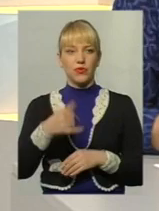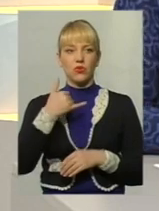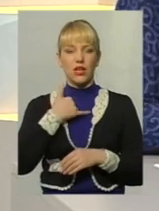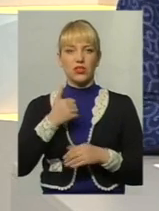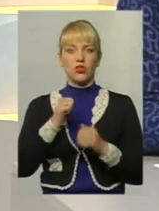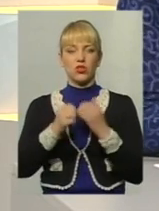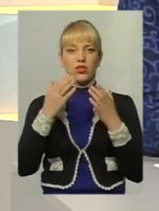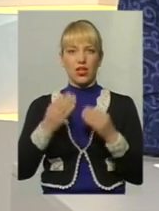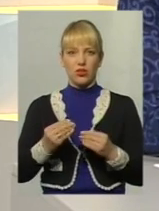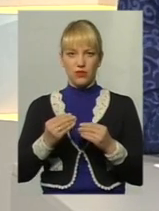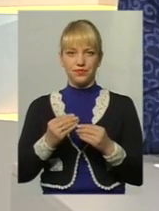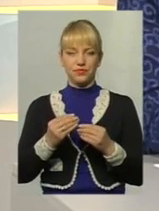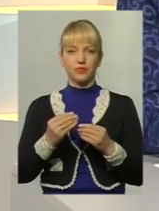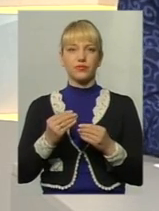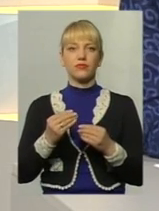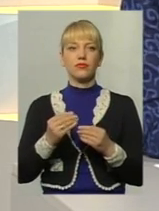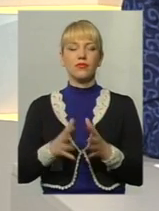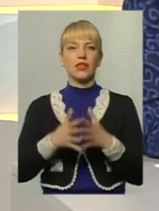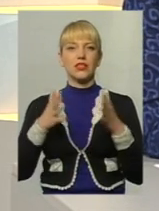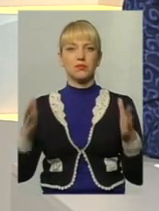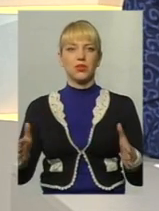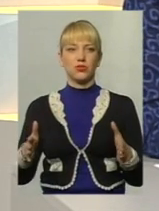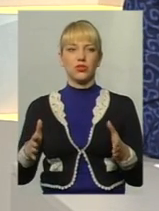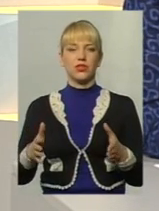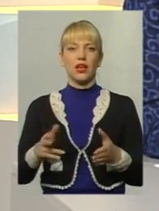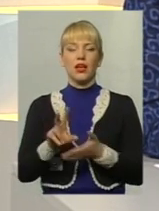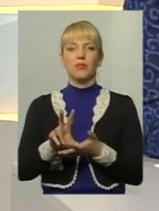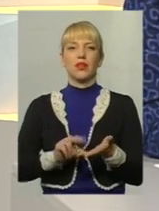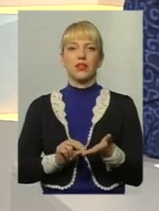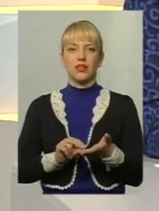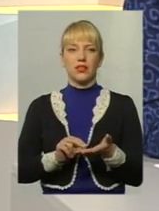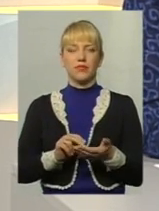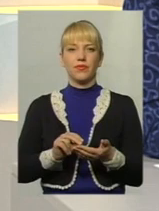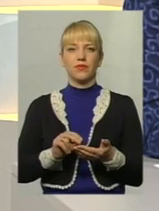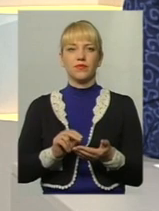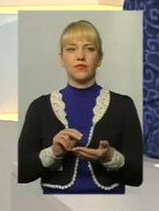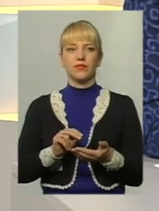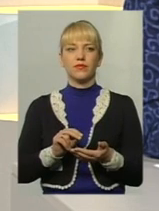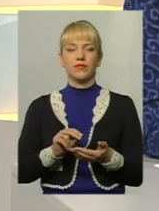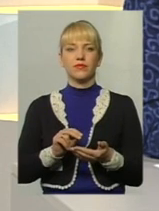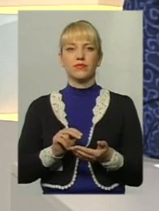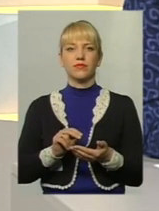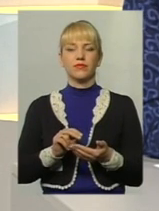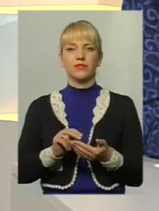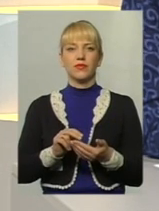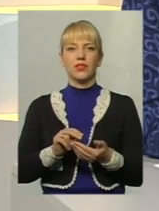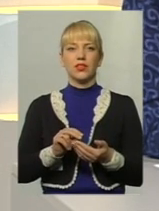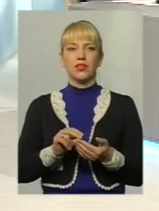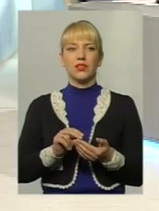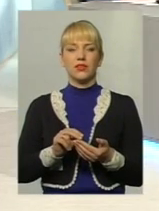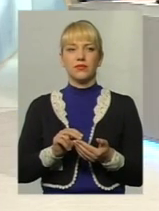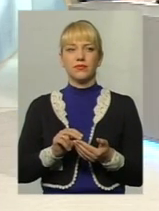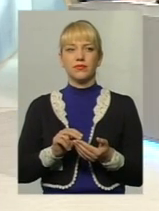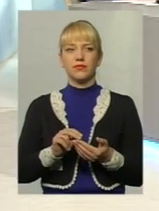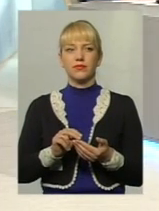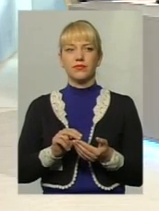нас щоденно збільшуються приклади, саме, можливо, та емансипація, чи